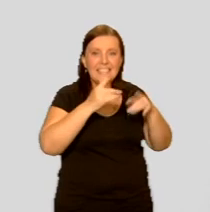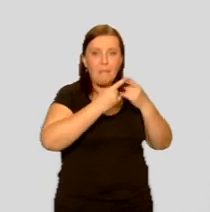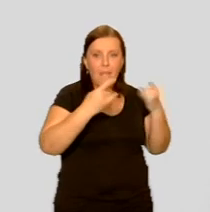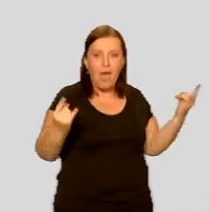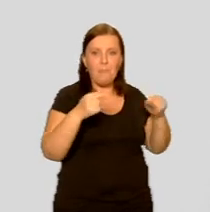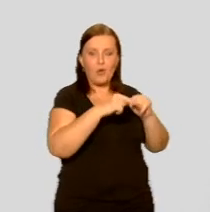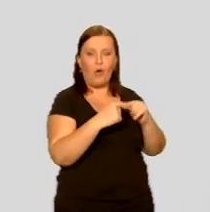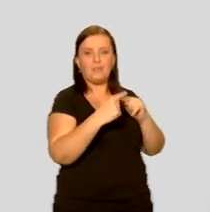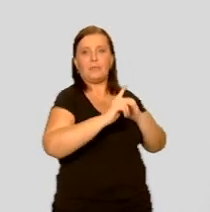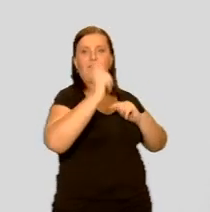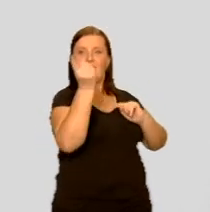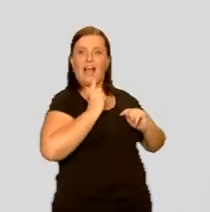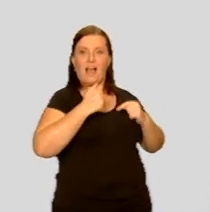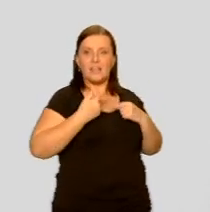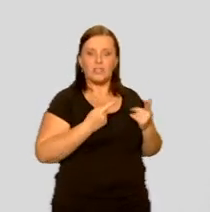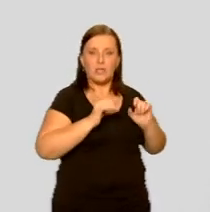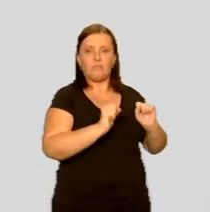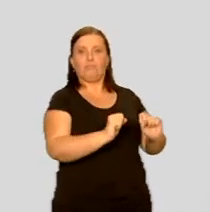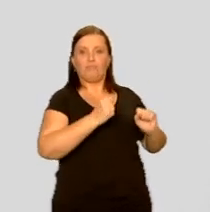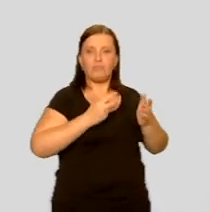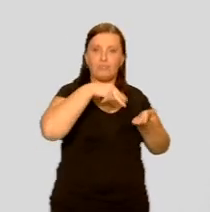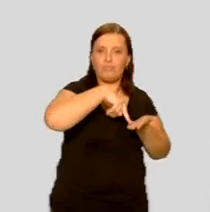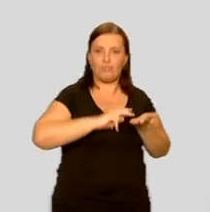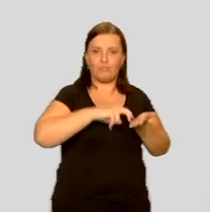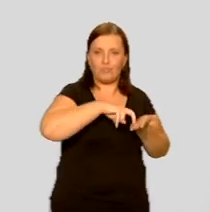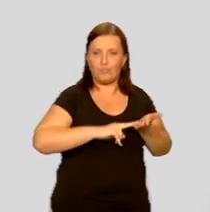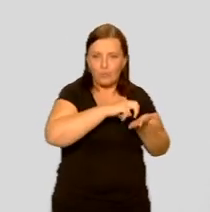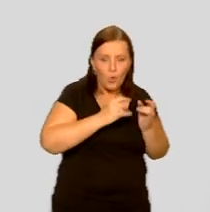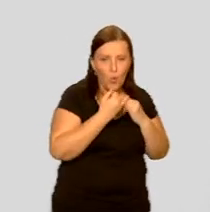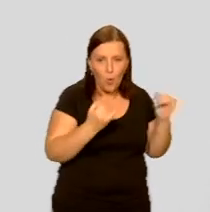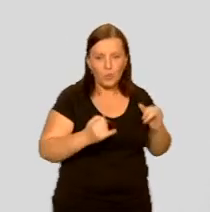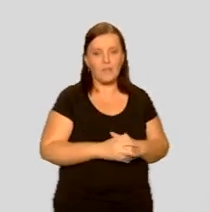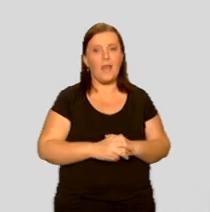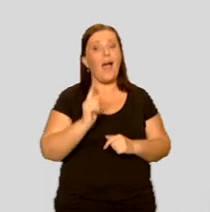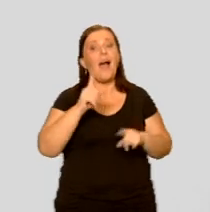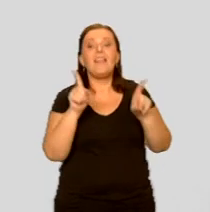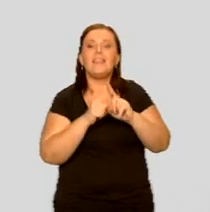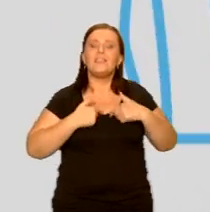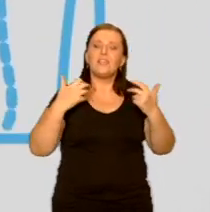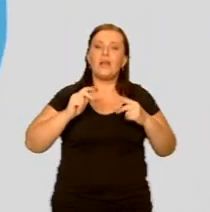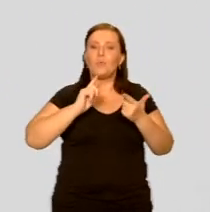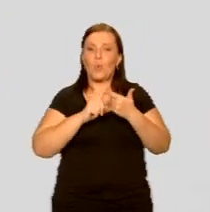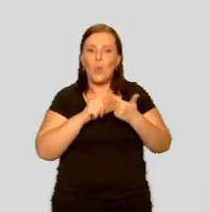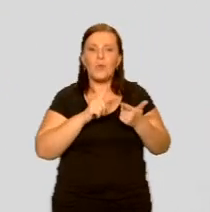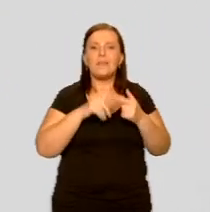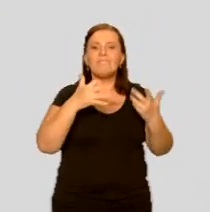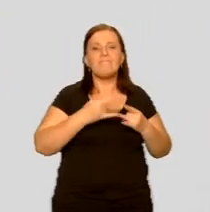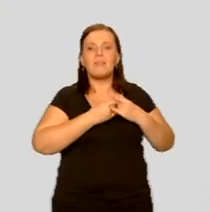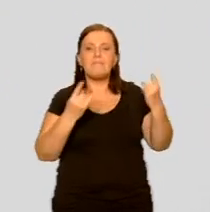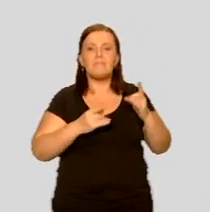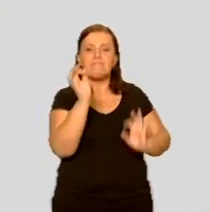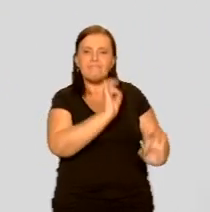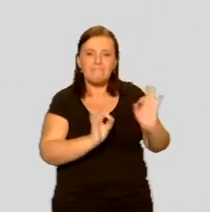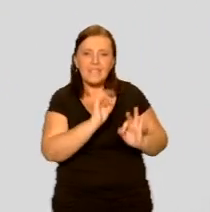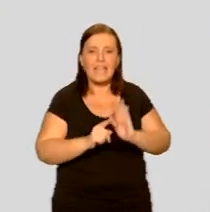kręgosłup. Wymusza tą pozycję nie tylko siedzącą, ale stojącą. Ale z drugiej strony chcieliśmy również te meble zaprojektować właśnie dla